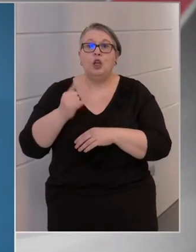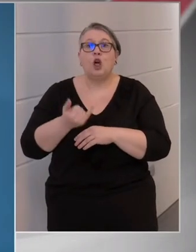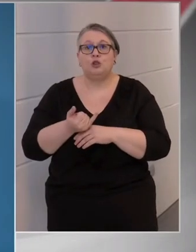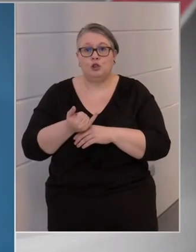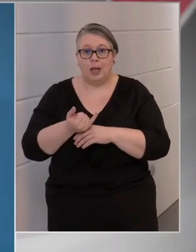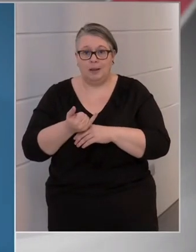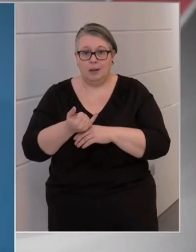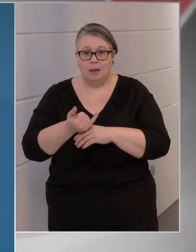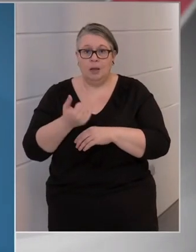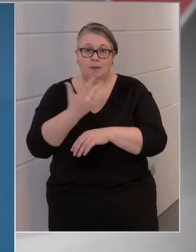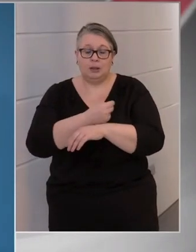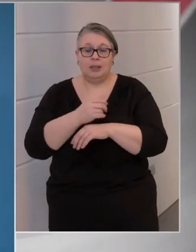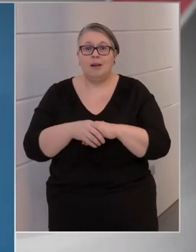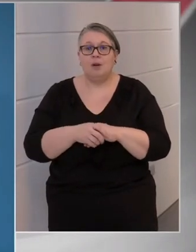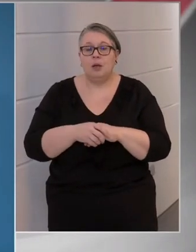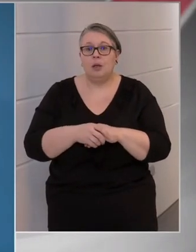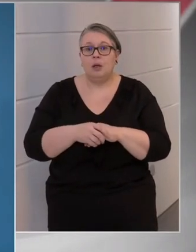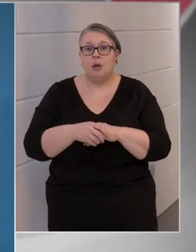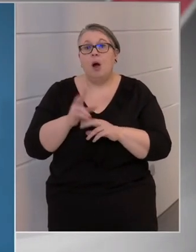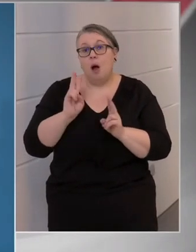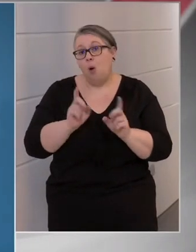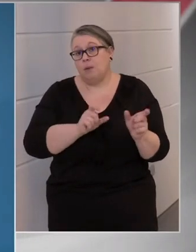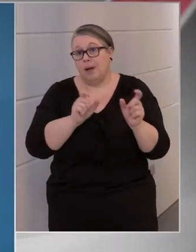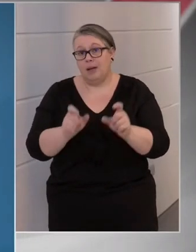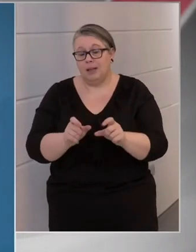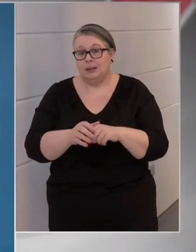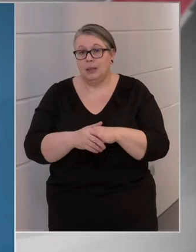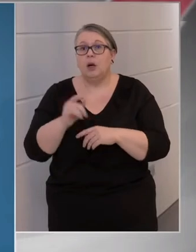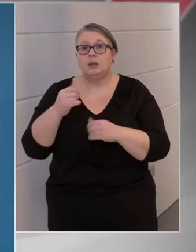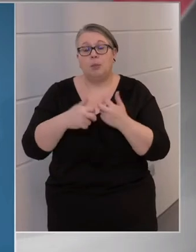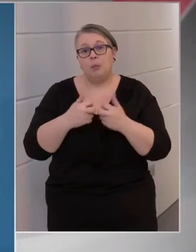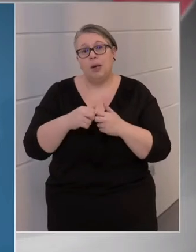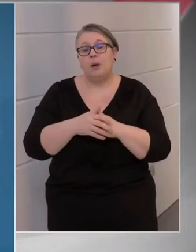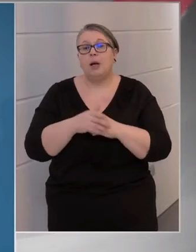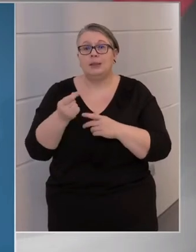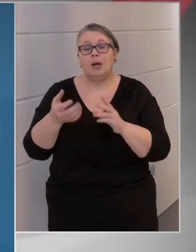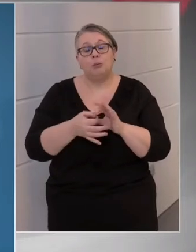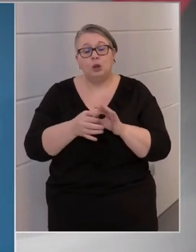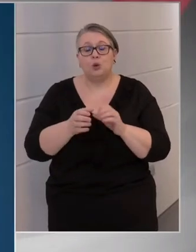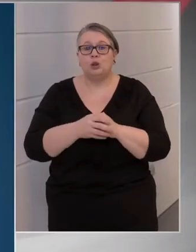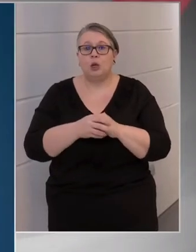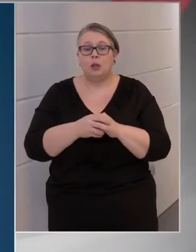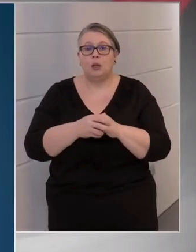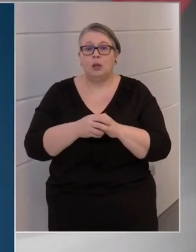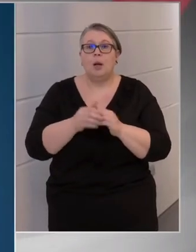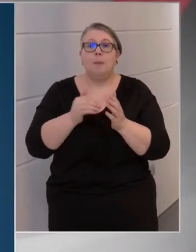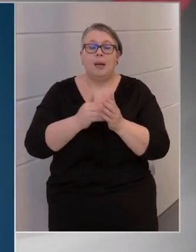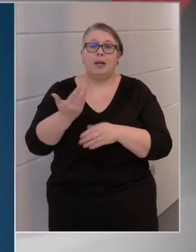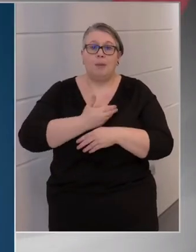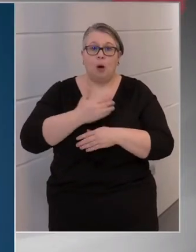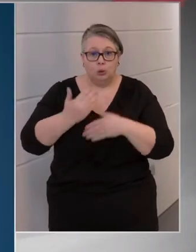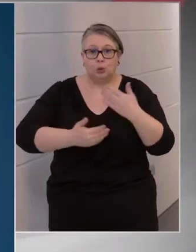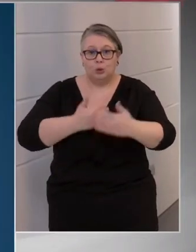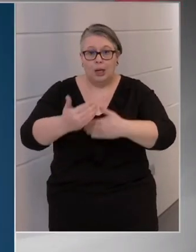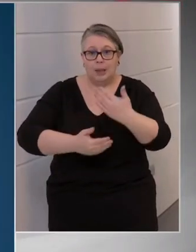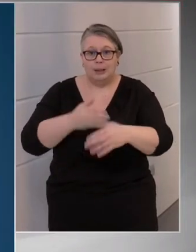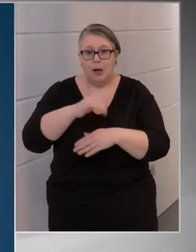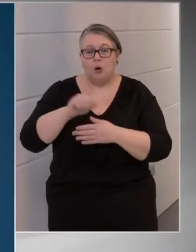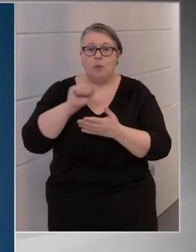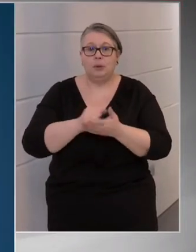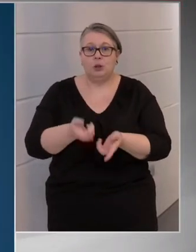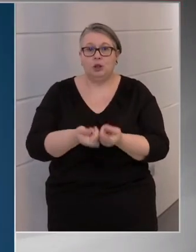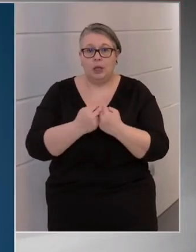vakcinájával? Ahogy megérkezik, az a baj, hogy ezzel kapcsolatosan még nem kaptunk ütemezést az Európai